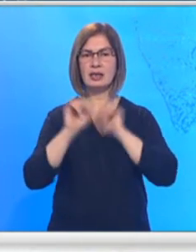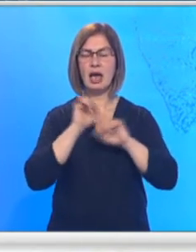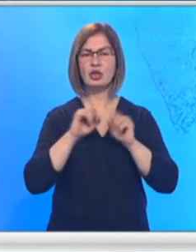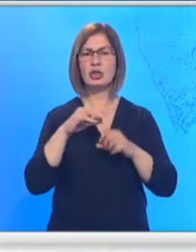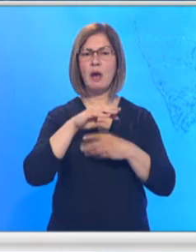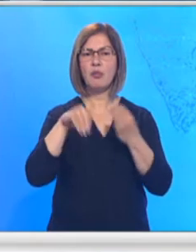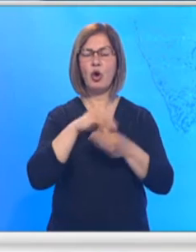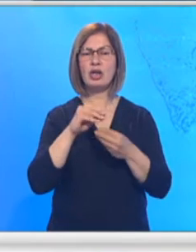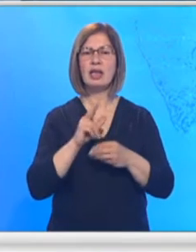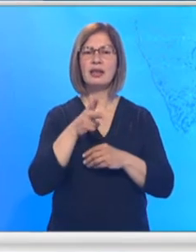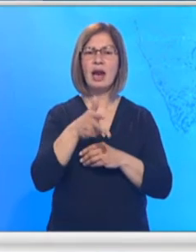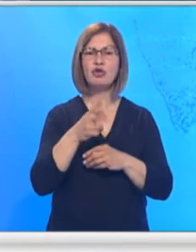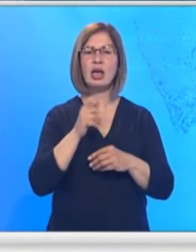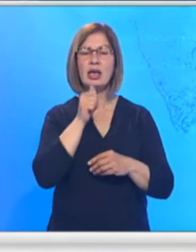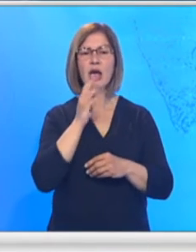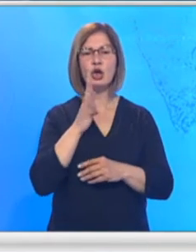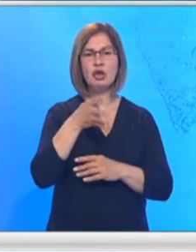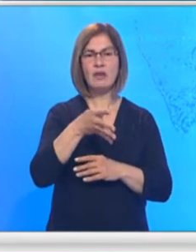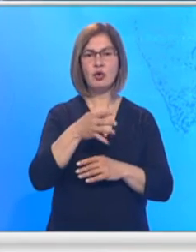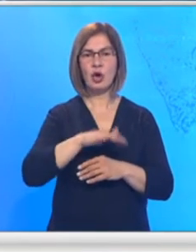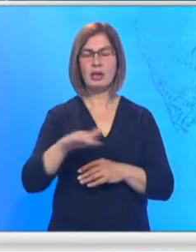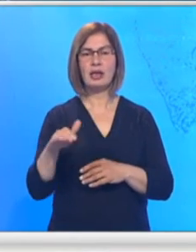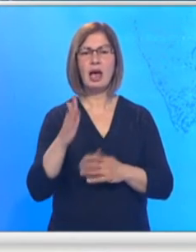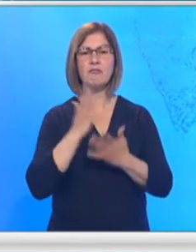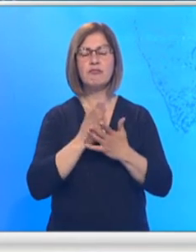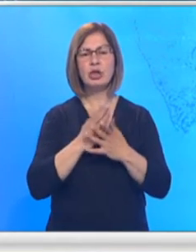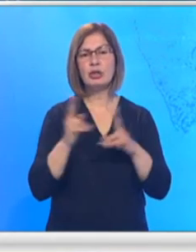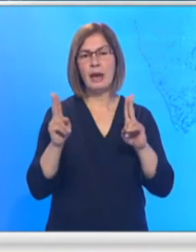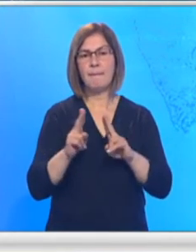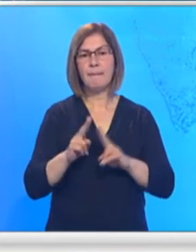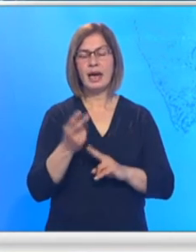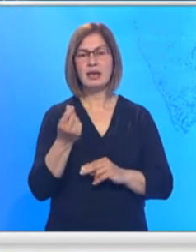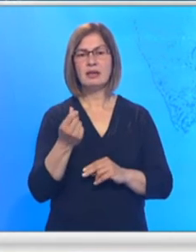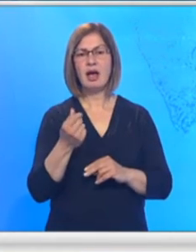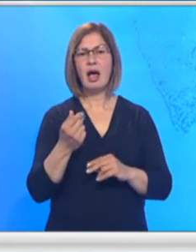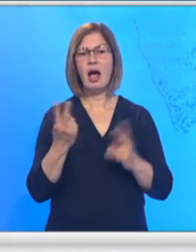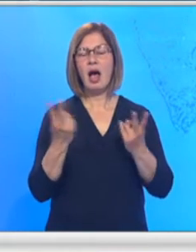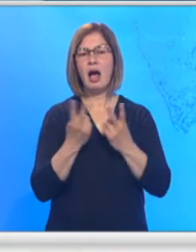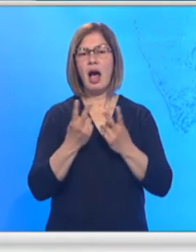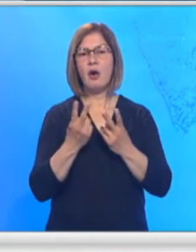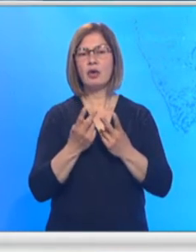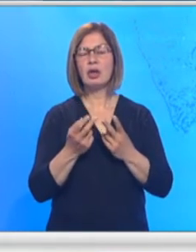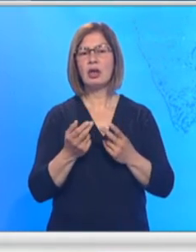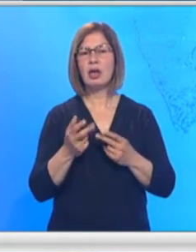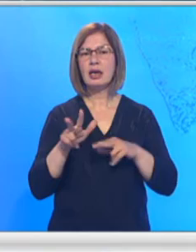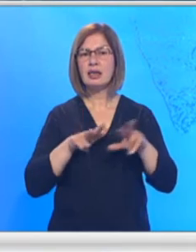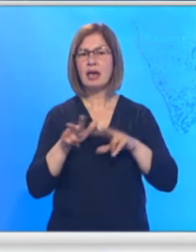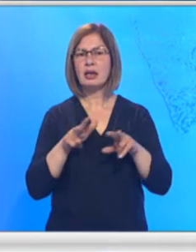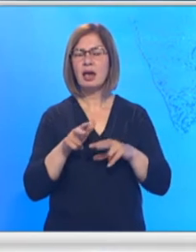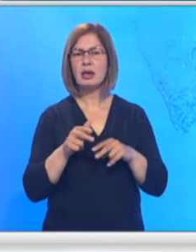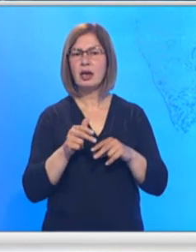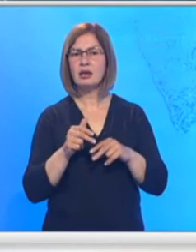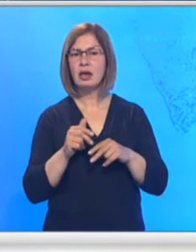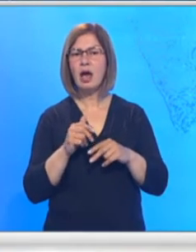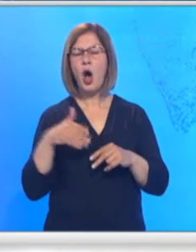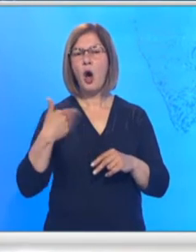porodice trećeg i četvrtog deteta, bit će nešto manje sredstva, kao i za oblast i sekretarijata omladine i